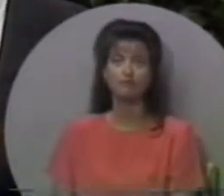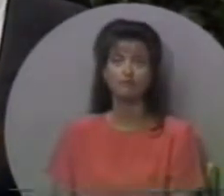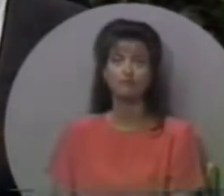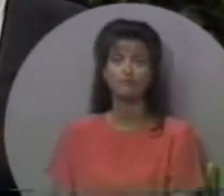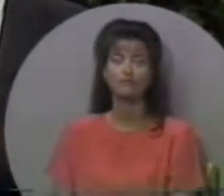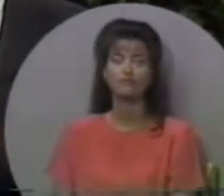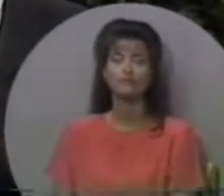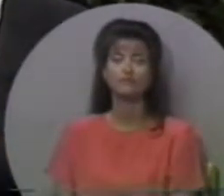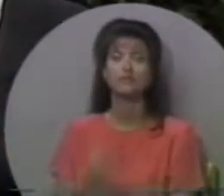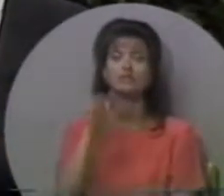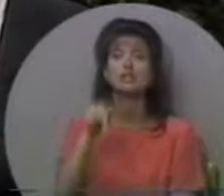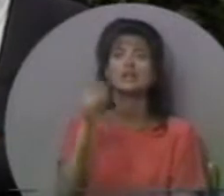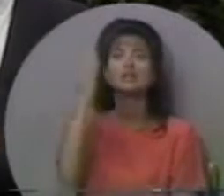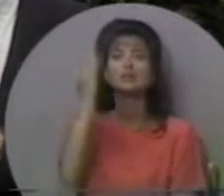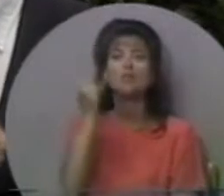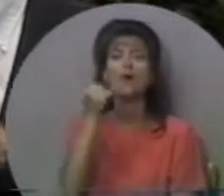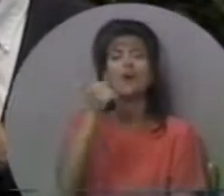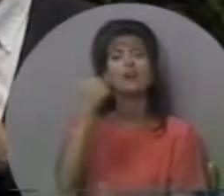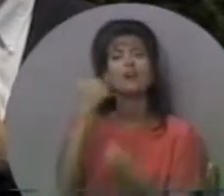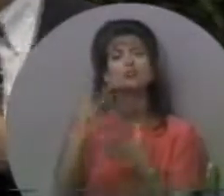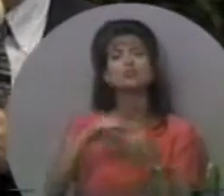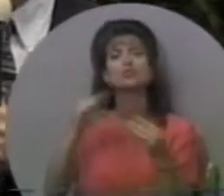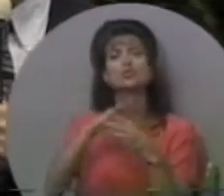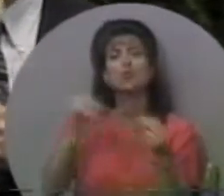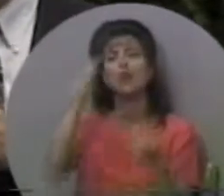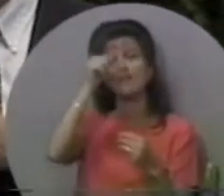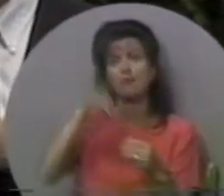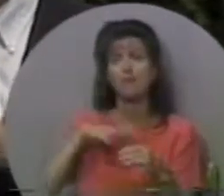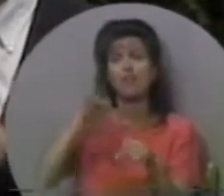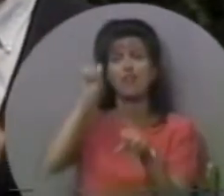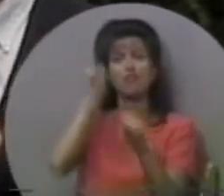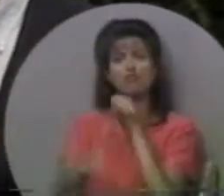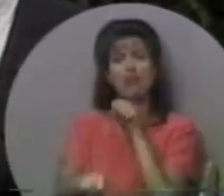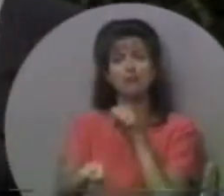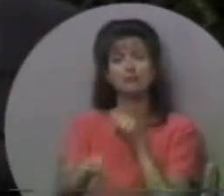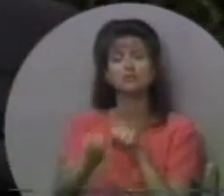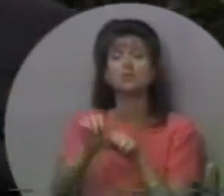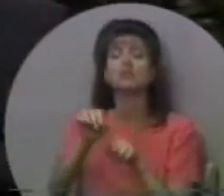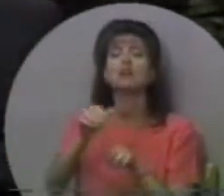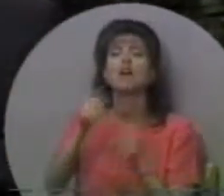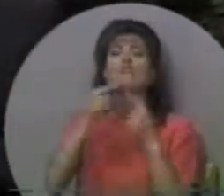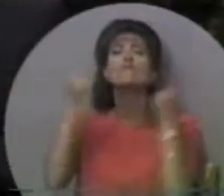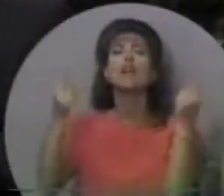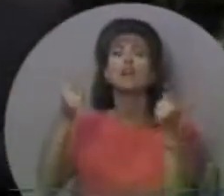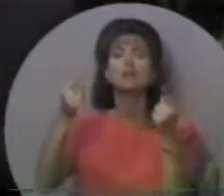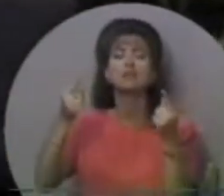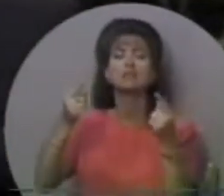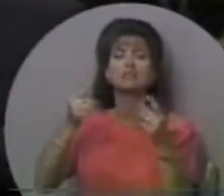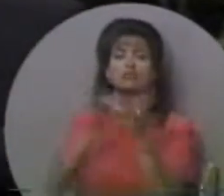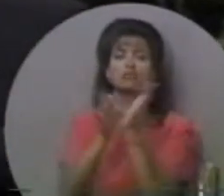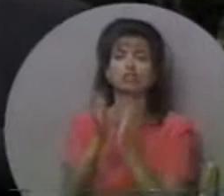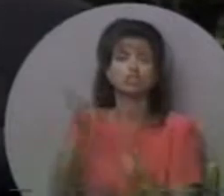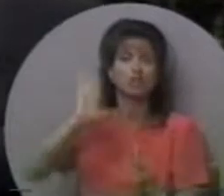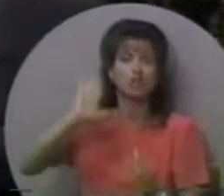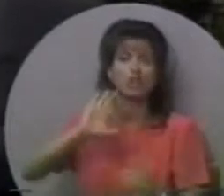І ось чому чоловік, який загалотував сестру Корі Тенбум,